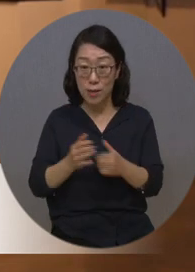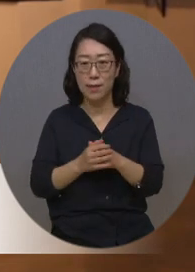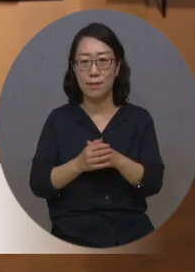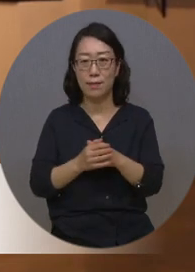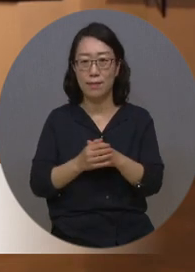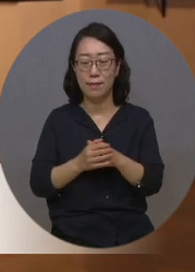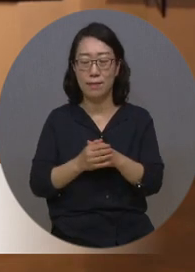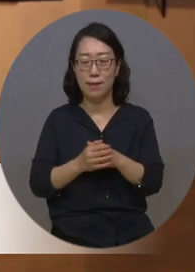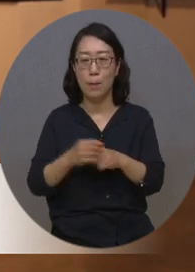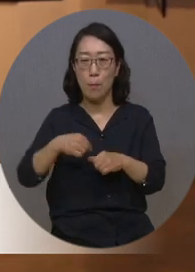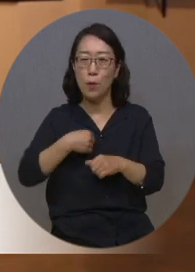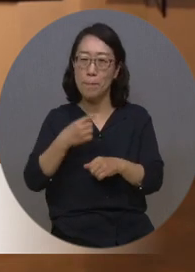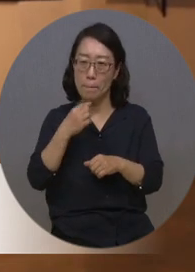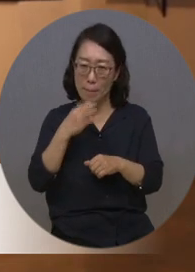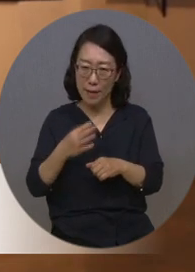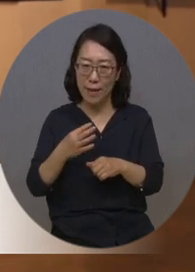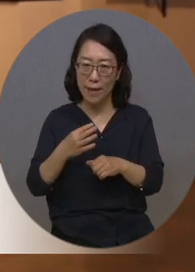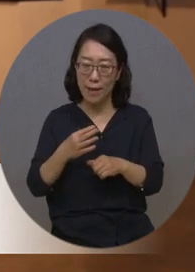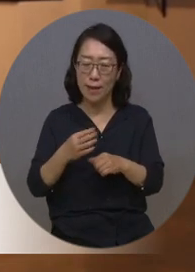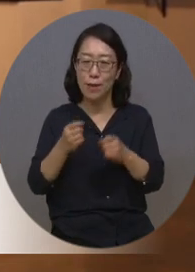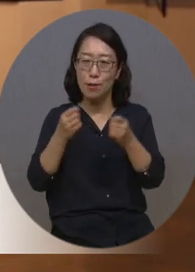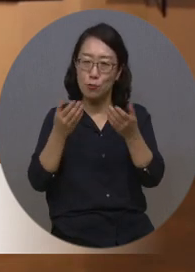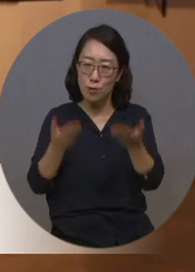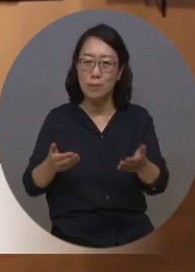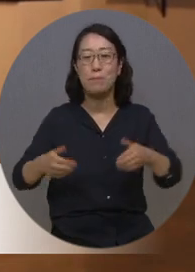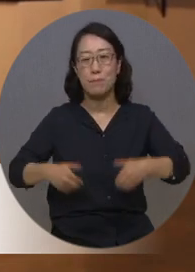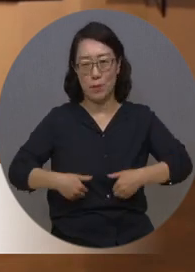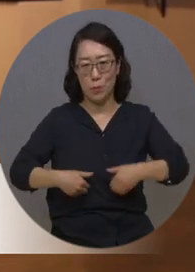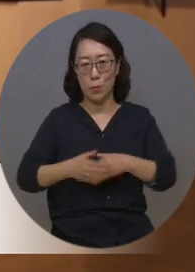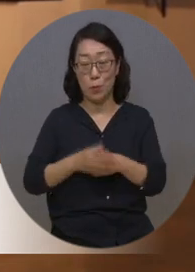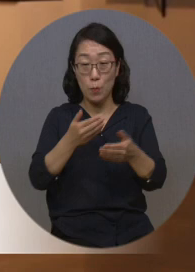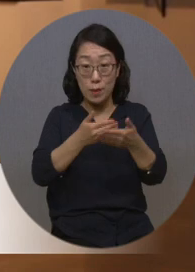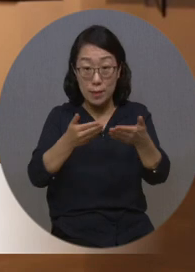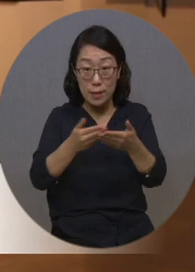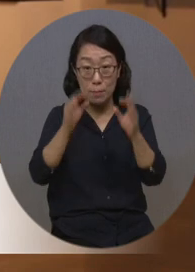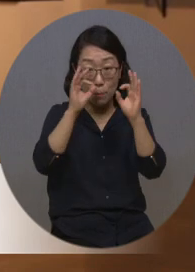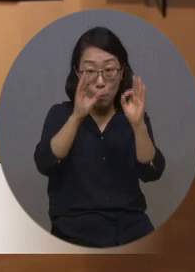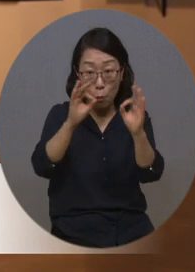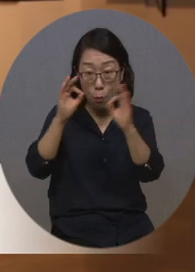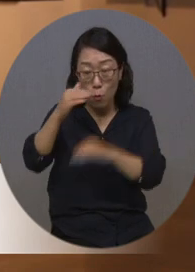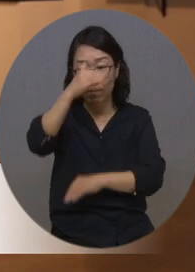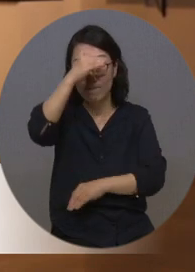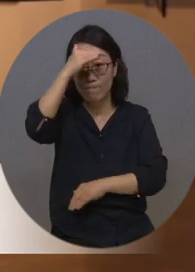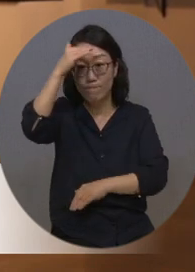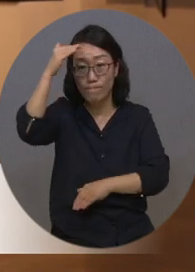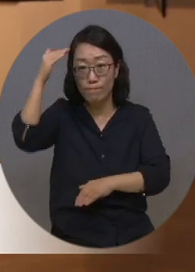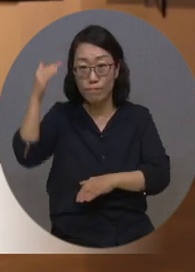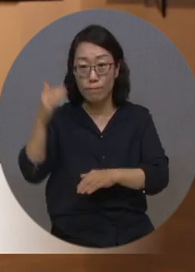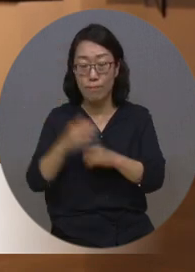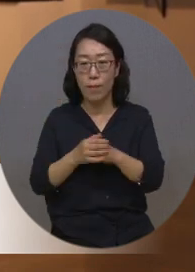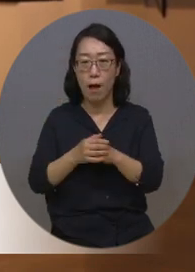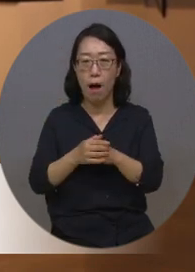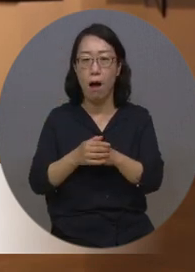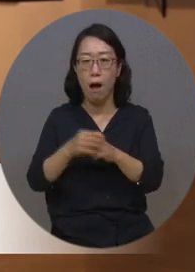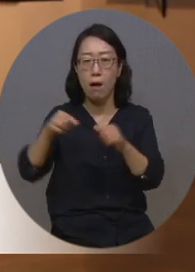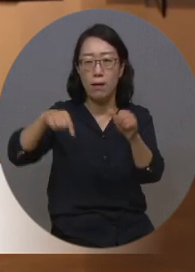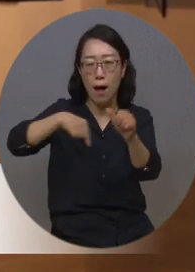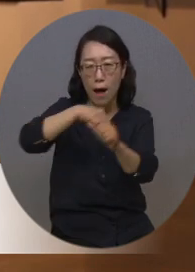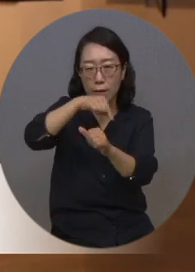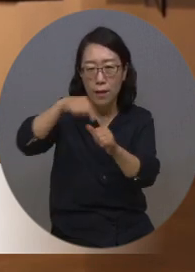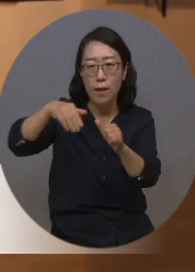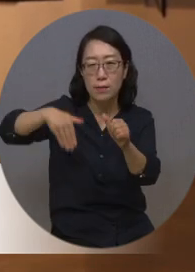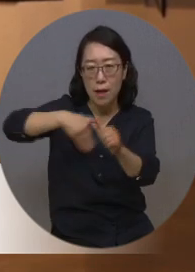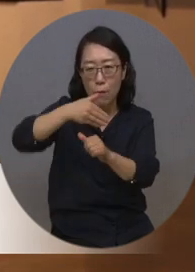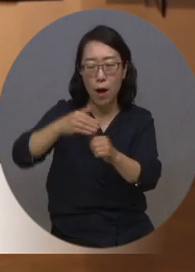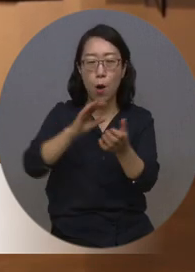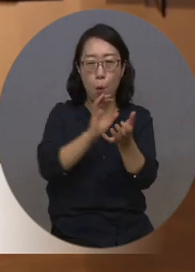있었으면 하는 바람입니다. 또 그림을 통해서 작가님들이 보여주시는 작품 세계 속에서 꽃이나